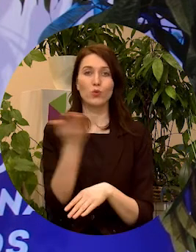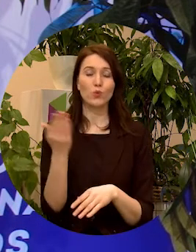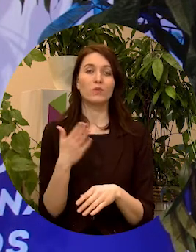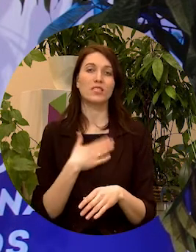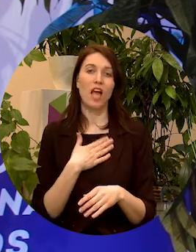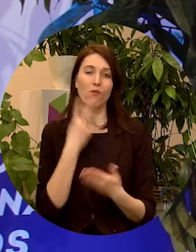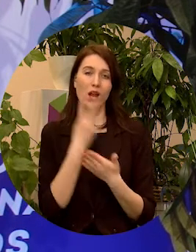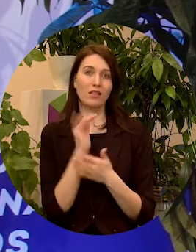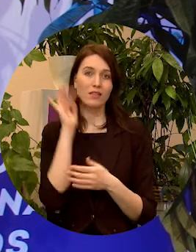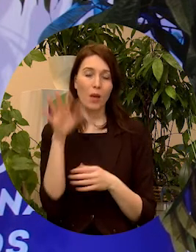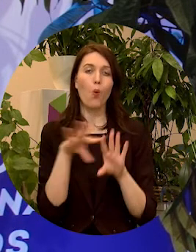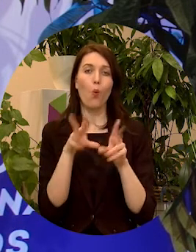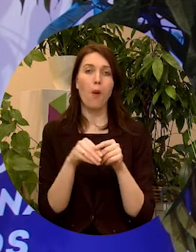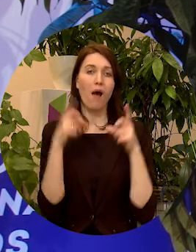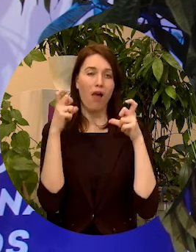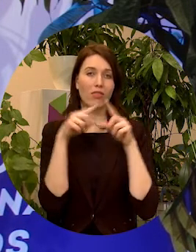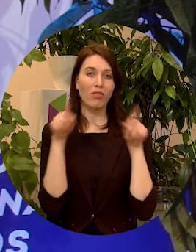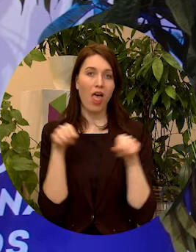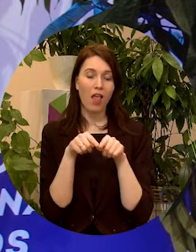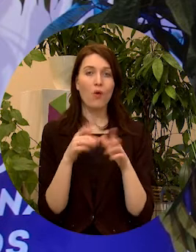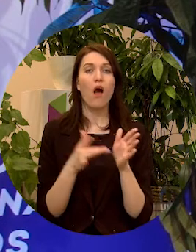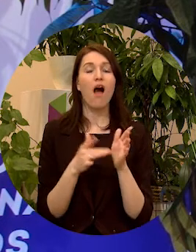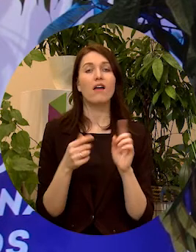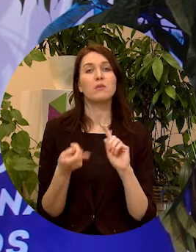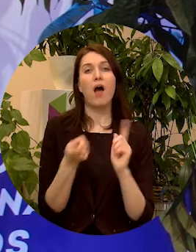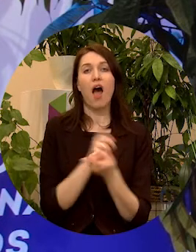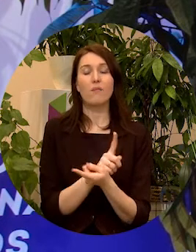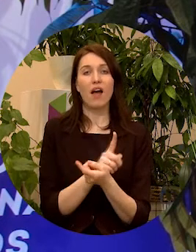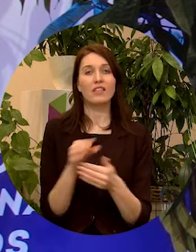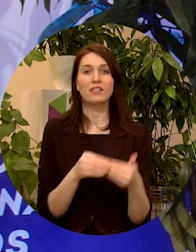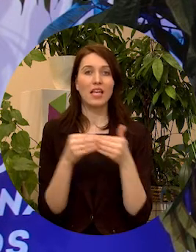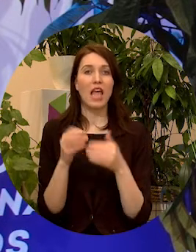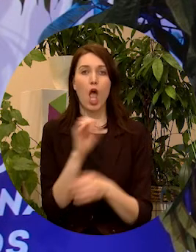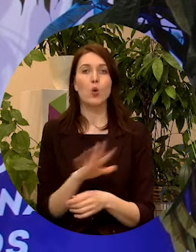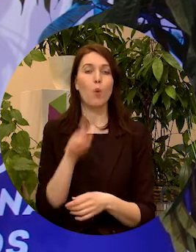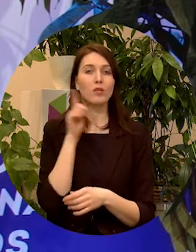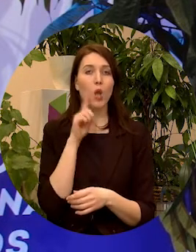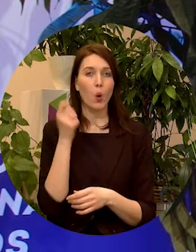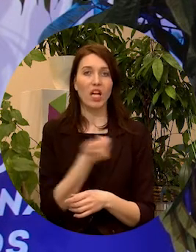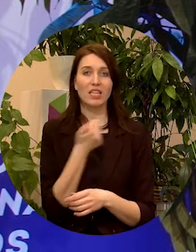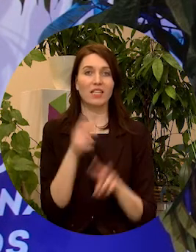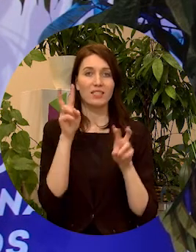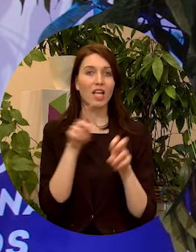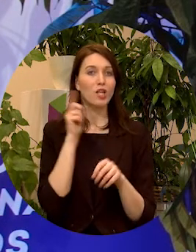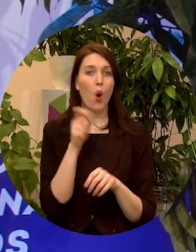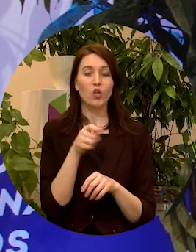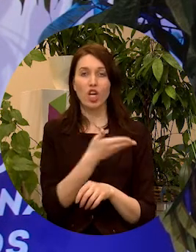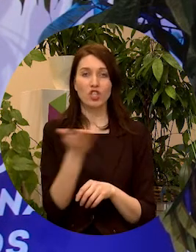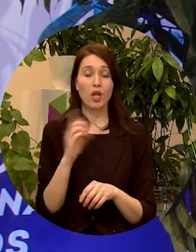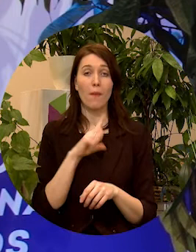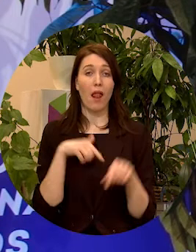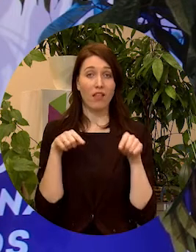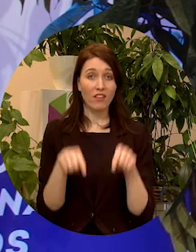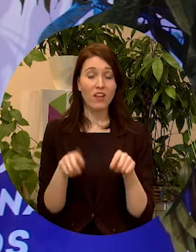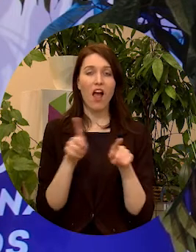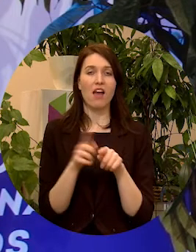savu vīziju kopā ar attēlu, tad kādas pārmaiņas nesīs Eiropas jaunatnes gads jauniešiem, Latvijā un